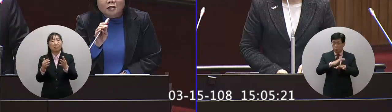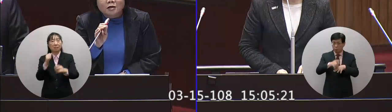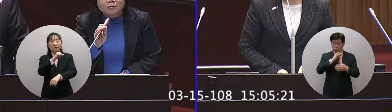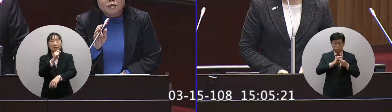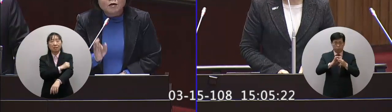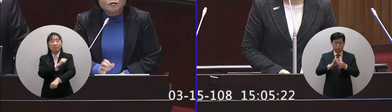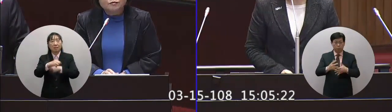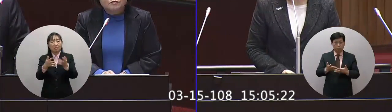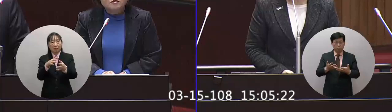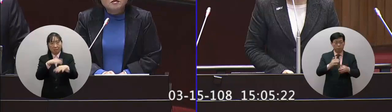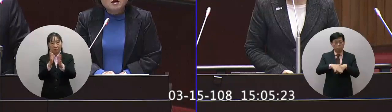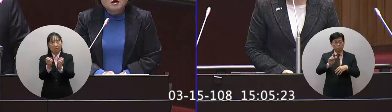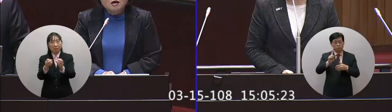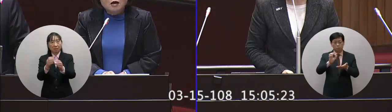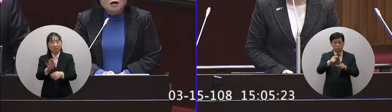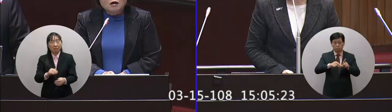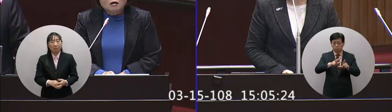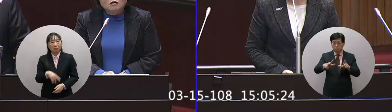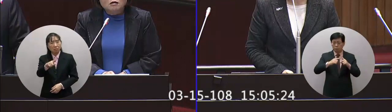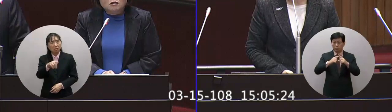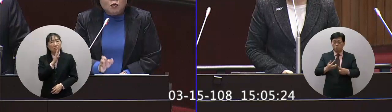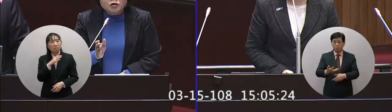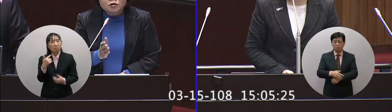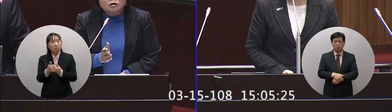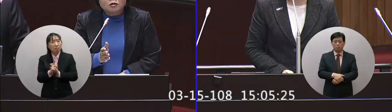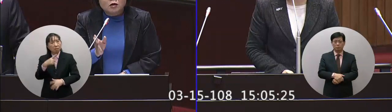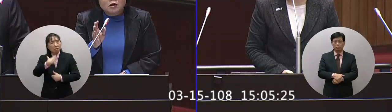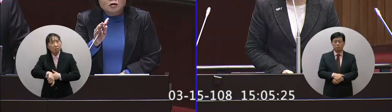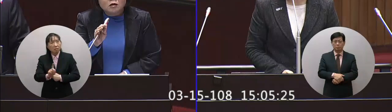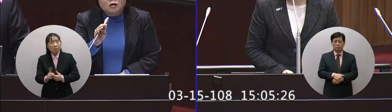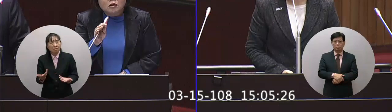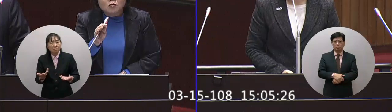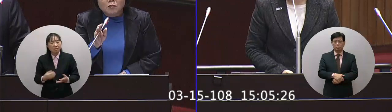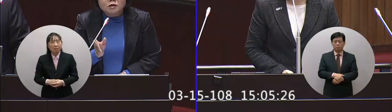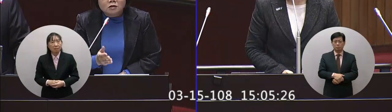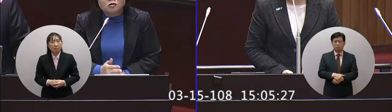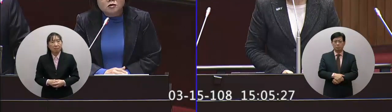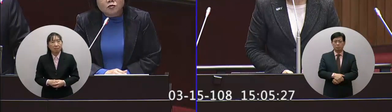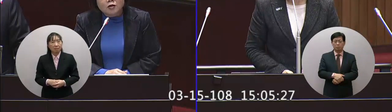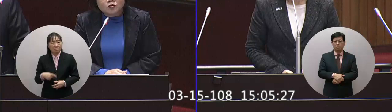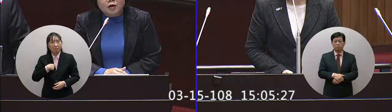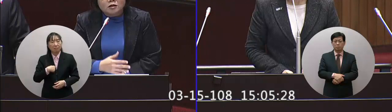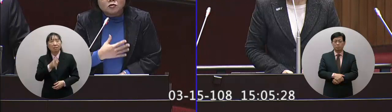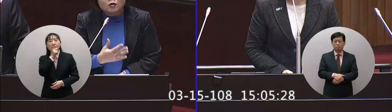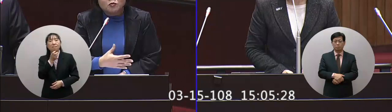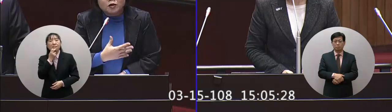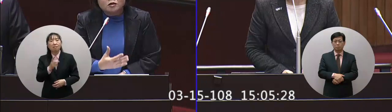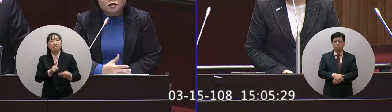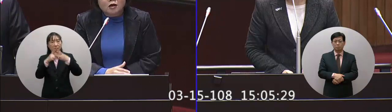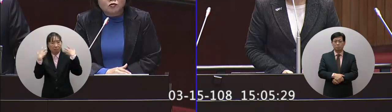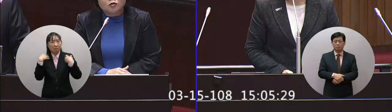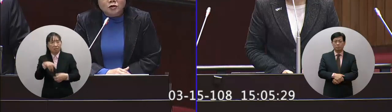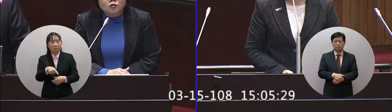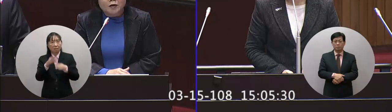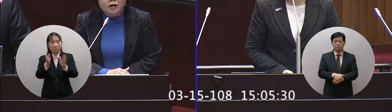密切的聯繫用什麼角色來出席呢我們會用我們是中央主管機關我們